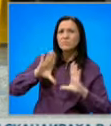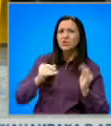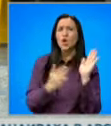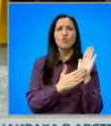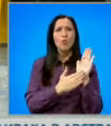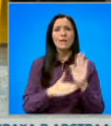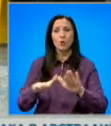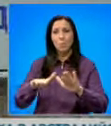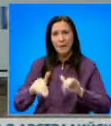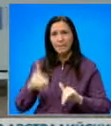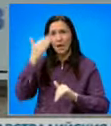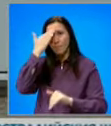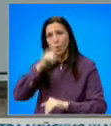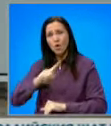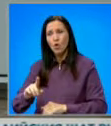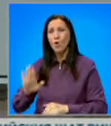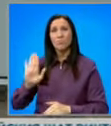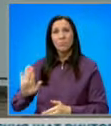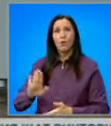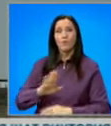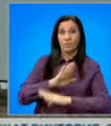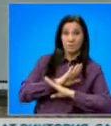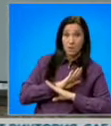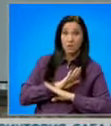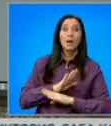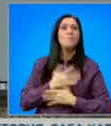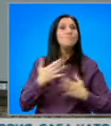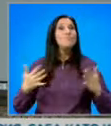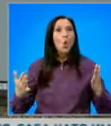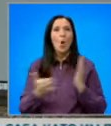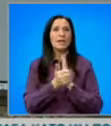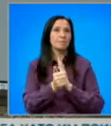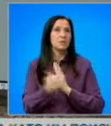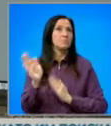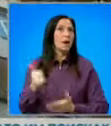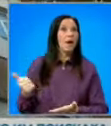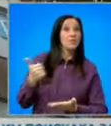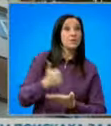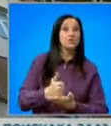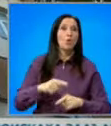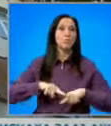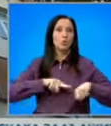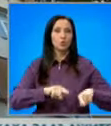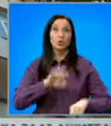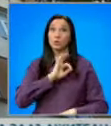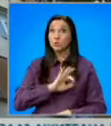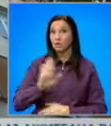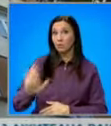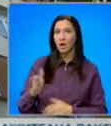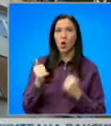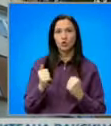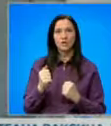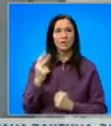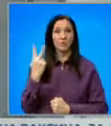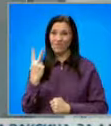приема на пациента до негови изход. Множество експертизи вече бяха назначени и от прокуратурата. Резултатите от тях се